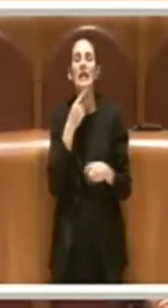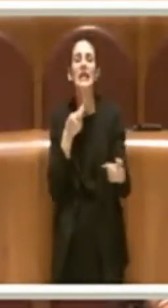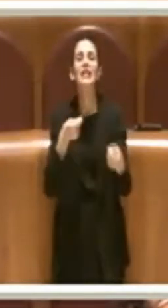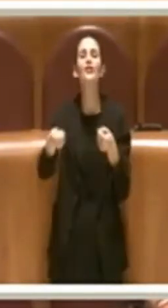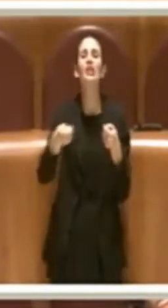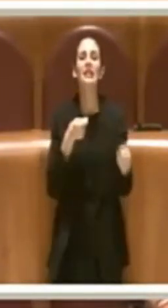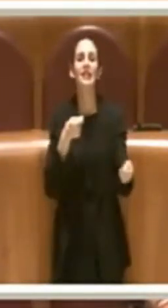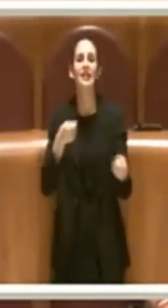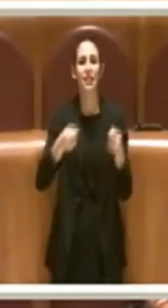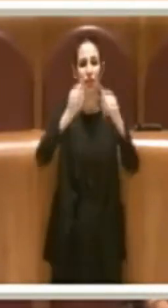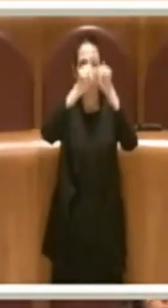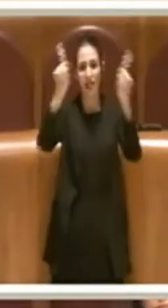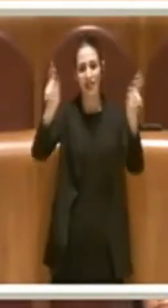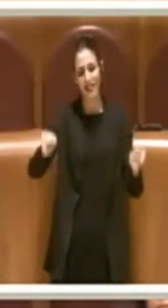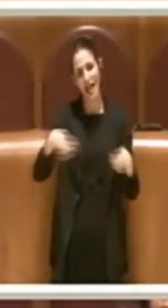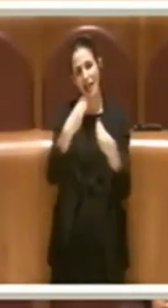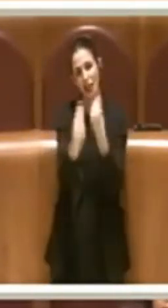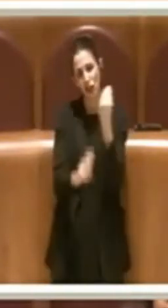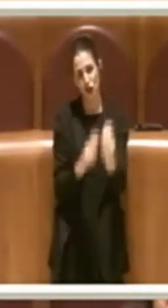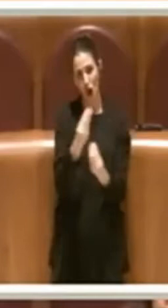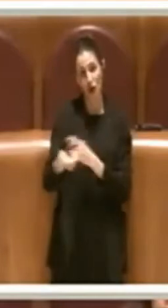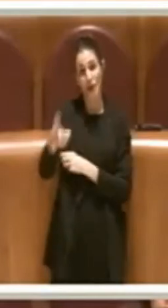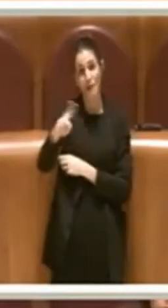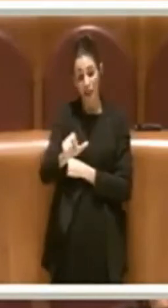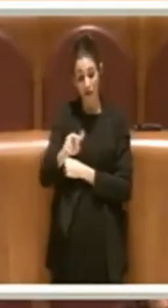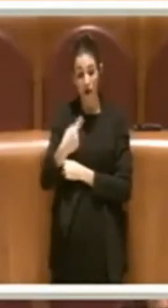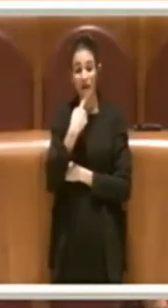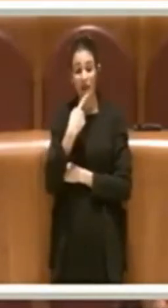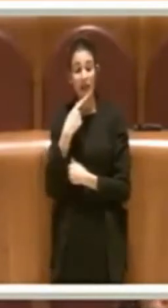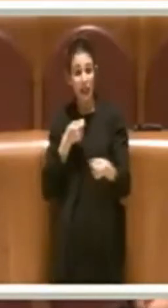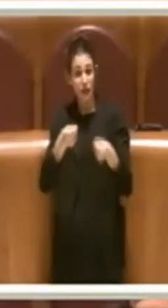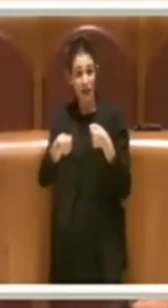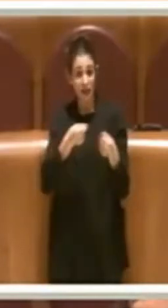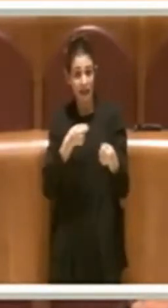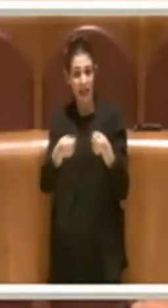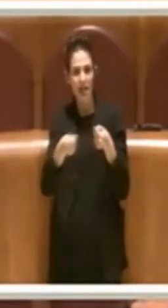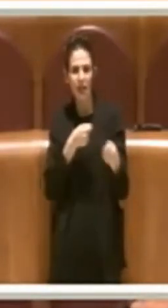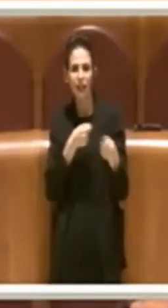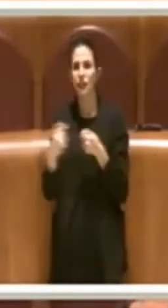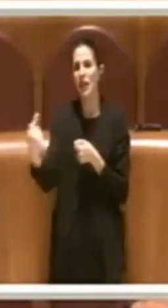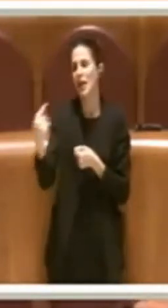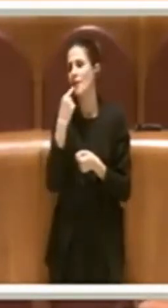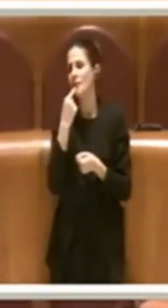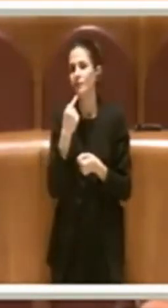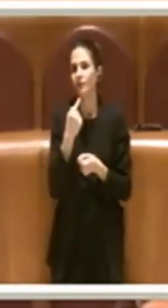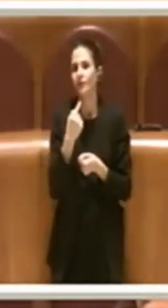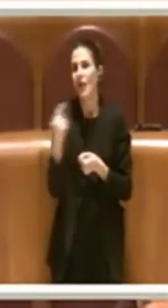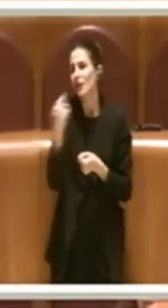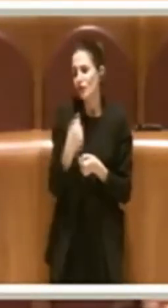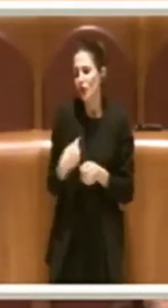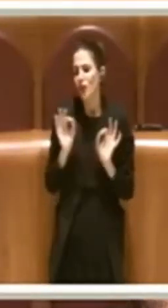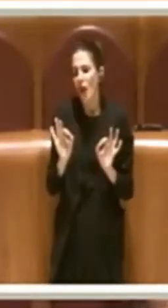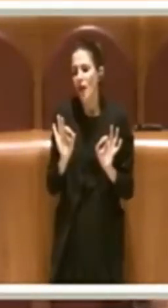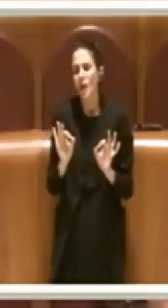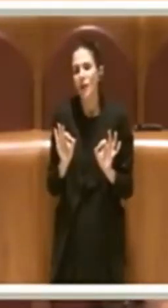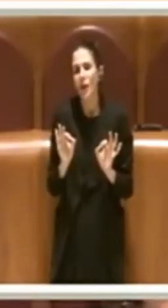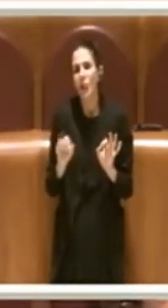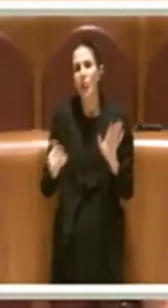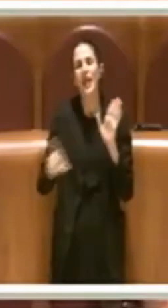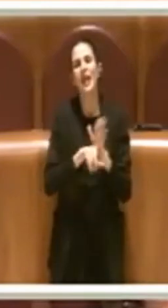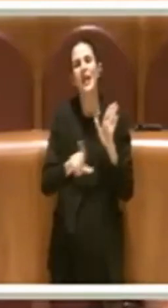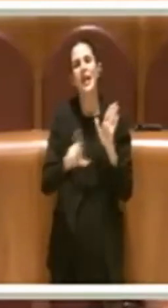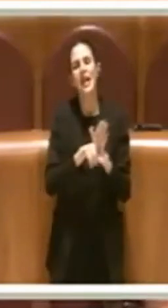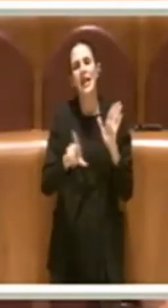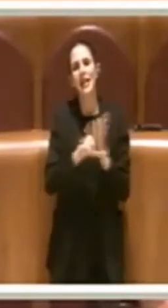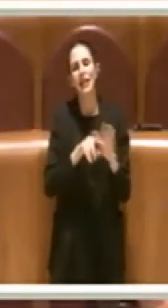I gestori ci lamentano il fatto che queste misure, anche a livello comunale, ma poi non sono queste, insomma, i giochi